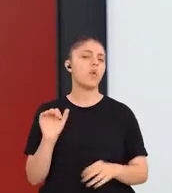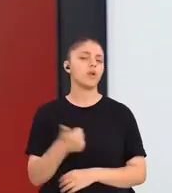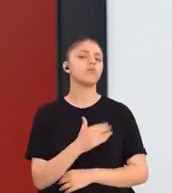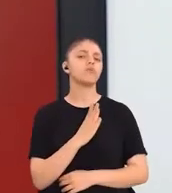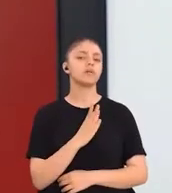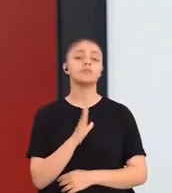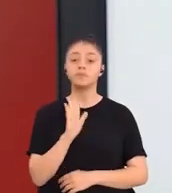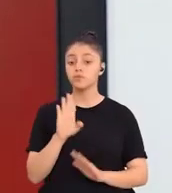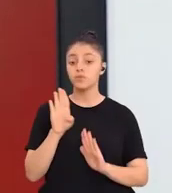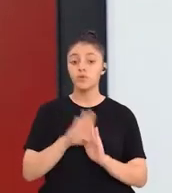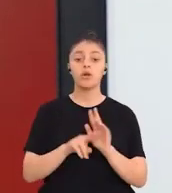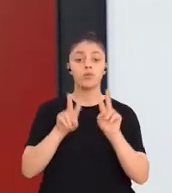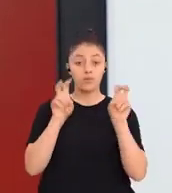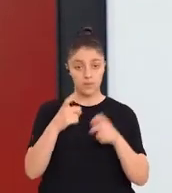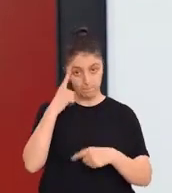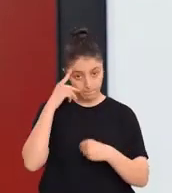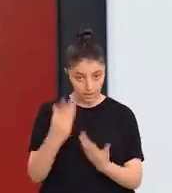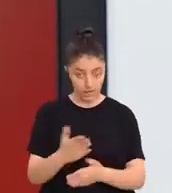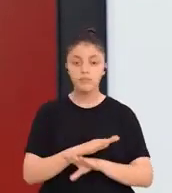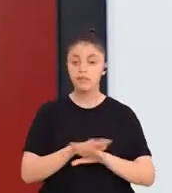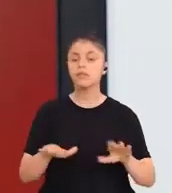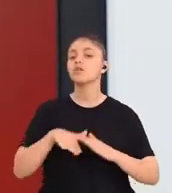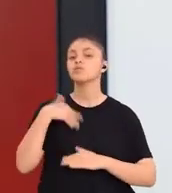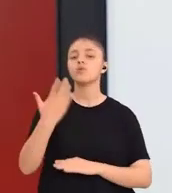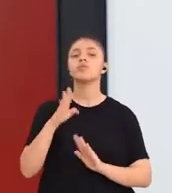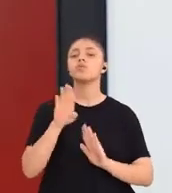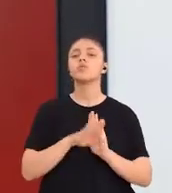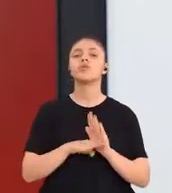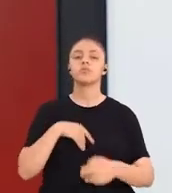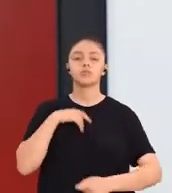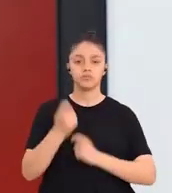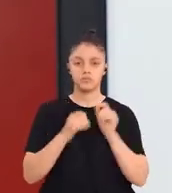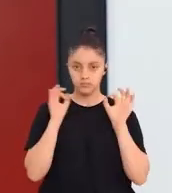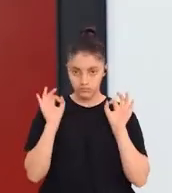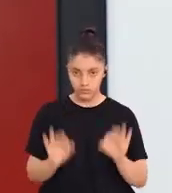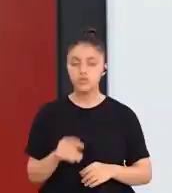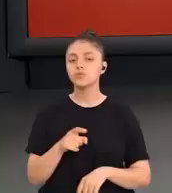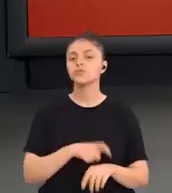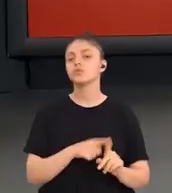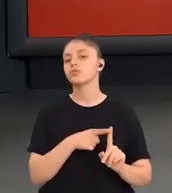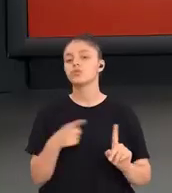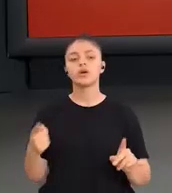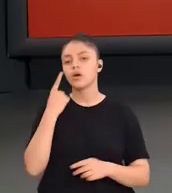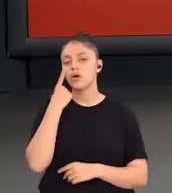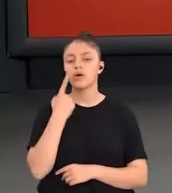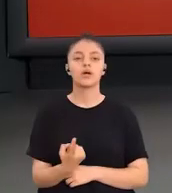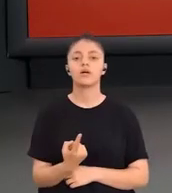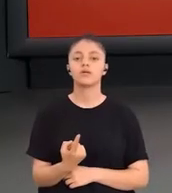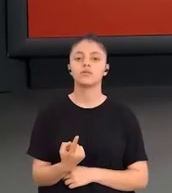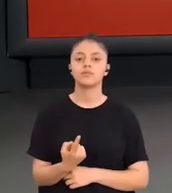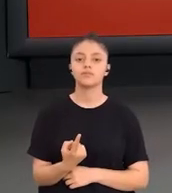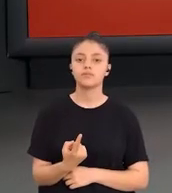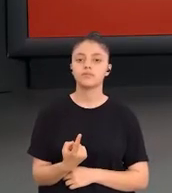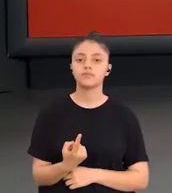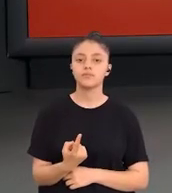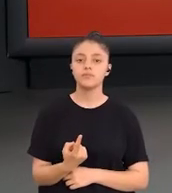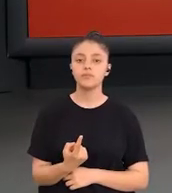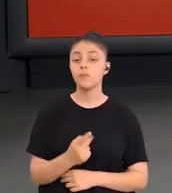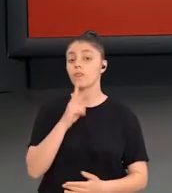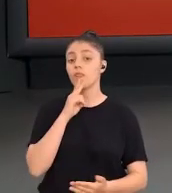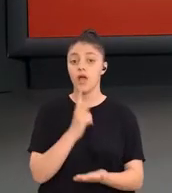Program hakkında bilgi verdikten sonra programı işe koşarız ve bu süre içerisinde